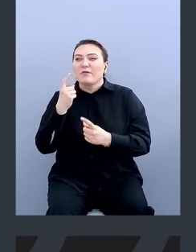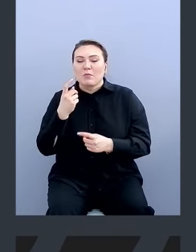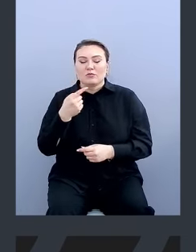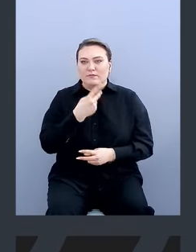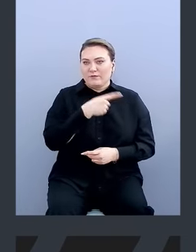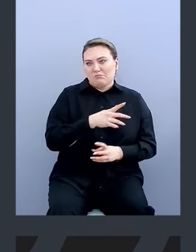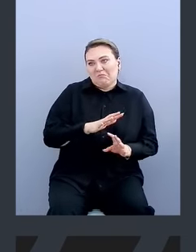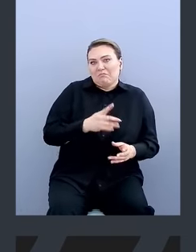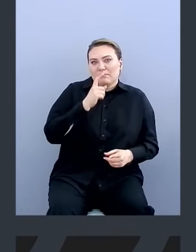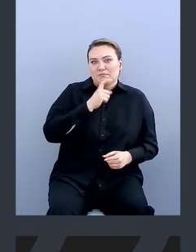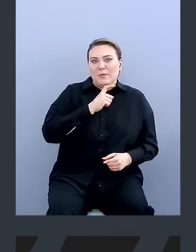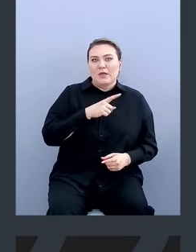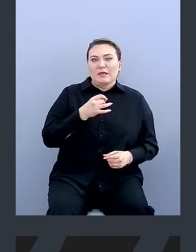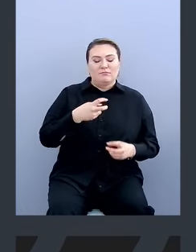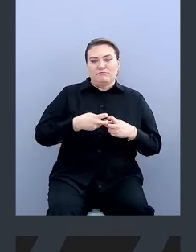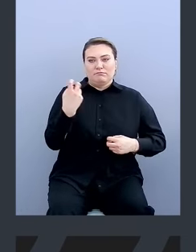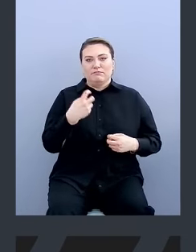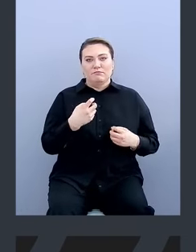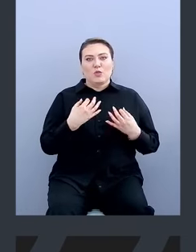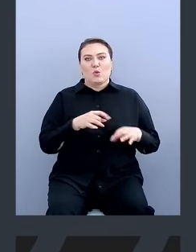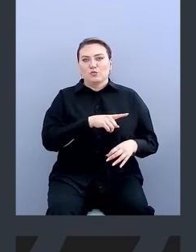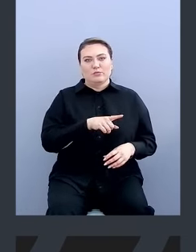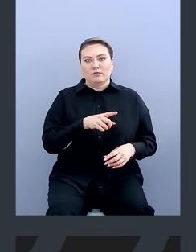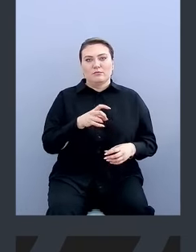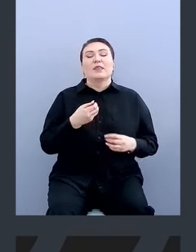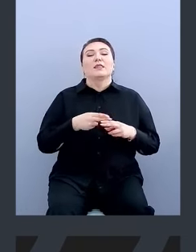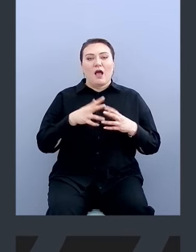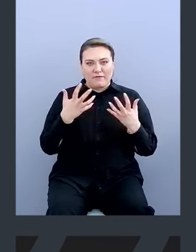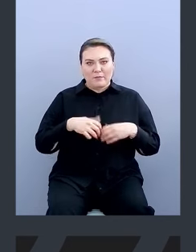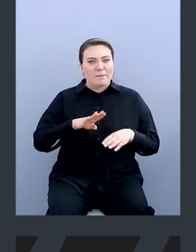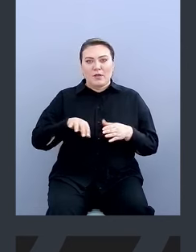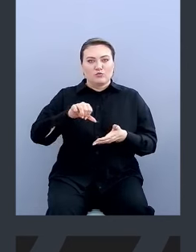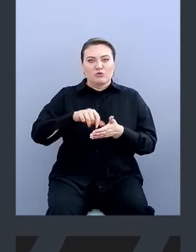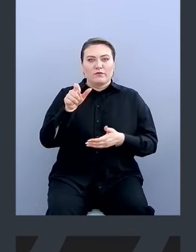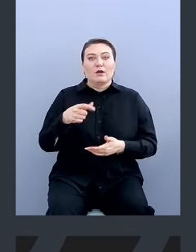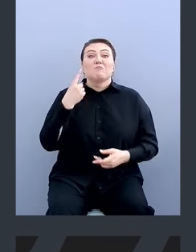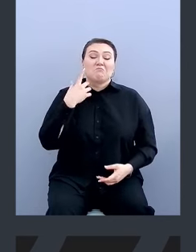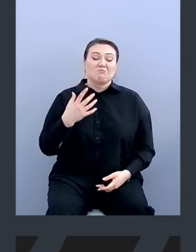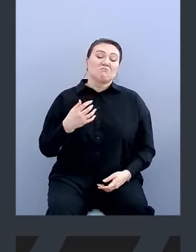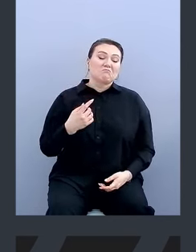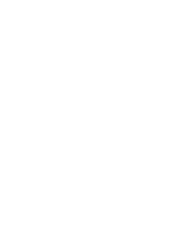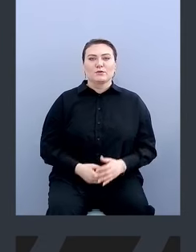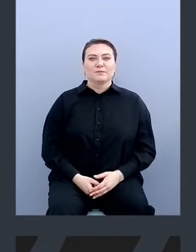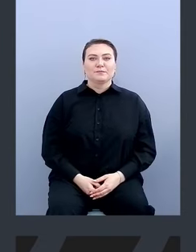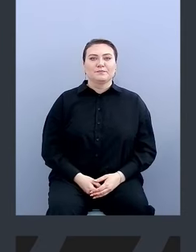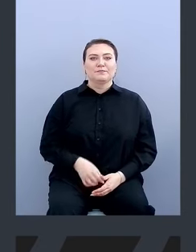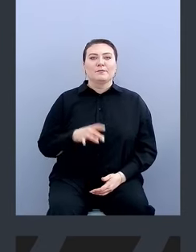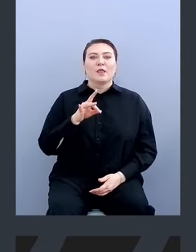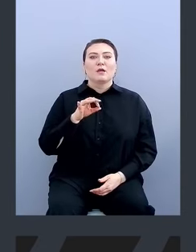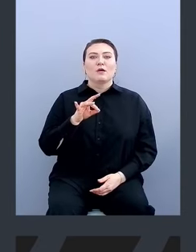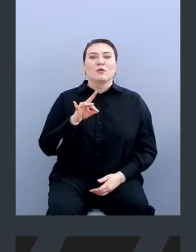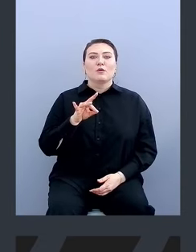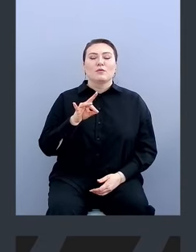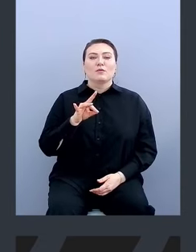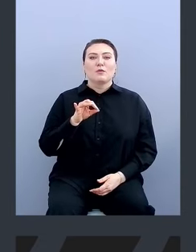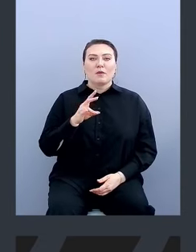что что-то не так, и ему как бы оборбать доступ. То есть это автоматом, без участия человек. участия человек. Ага, круто. Спасибо. Роман, очень приятный